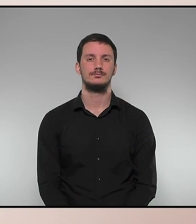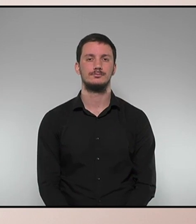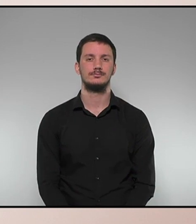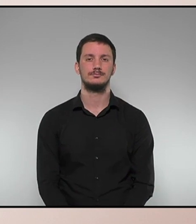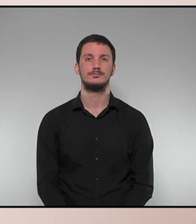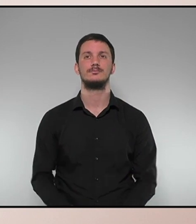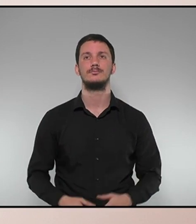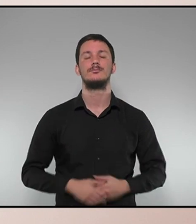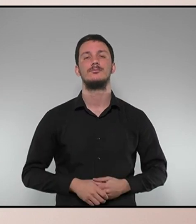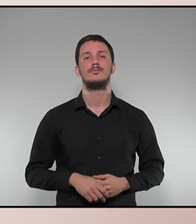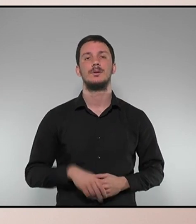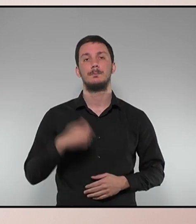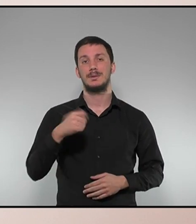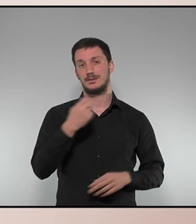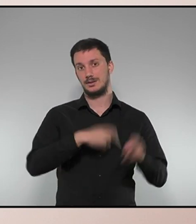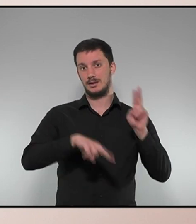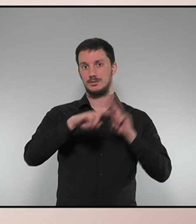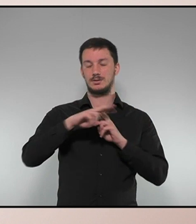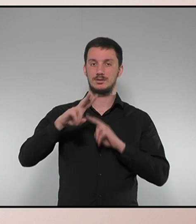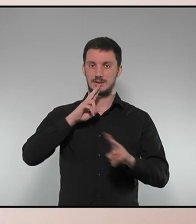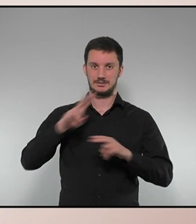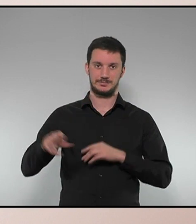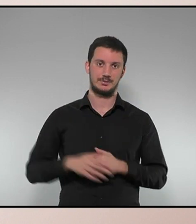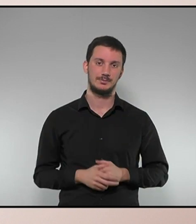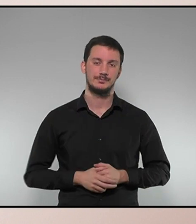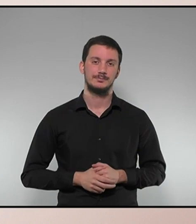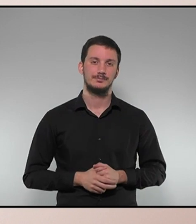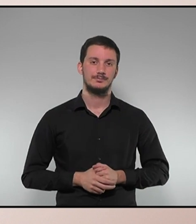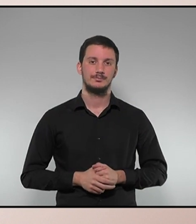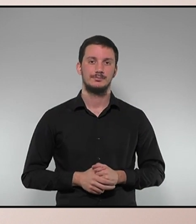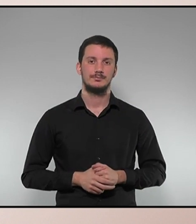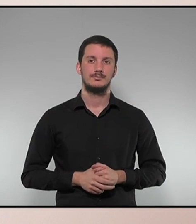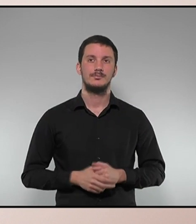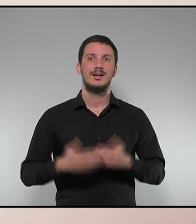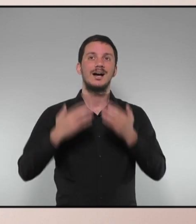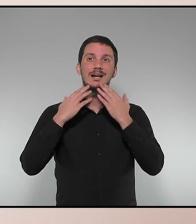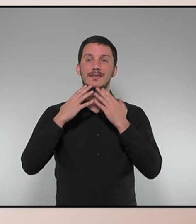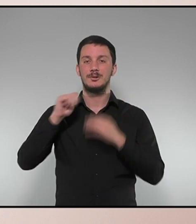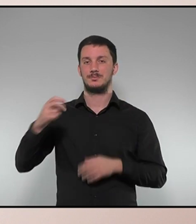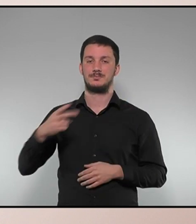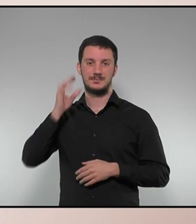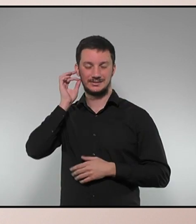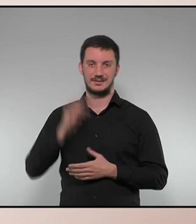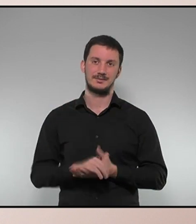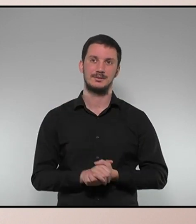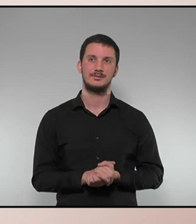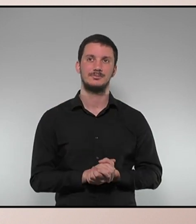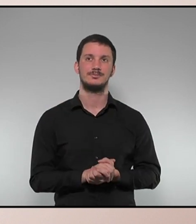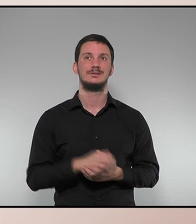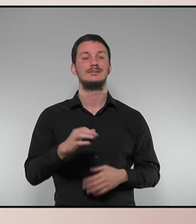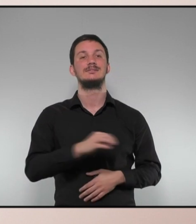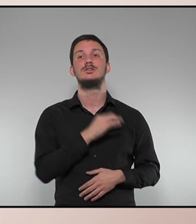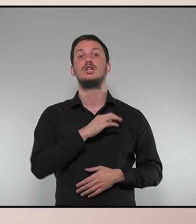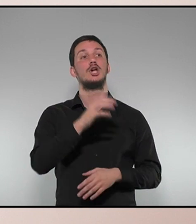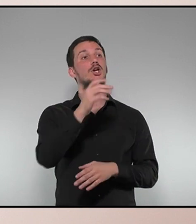Per respondre té la paraula el president de la Generalitat. Moltes gràcies, vicepresidenta. Senyor